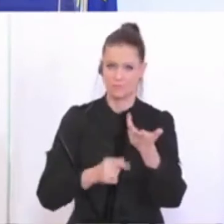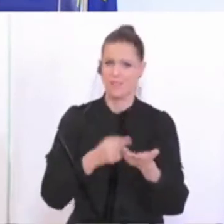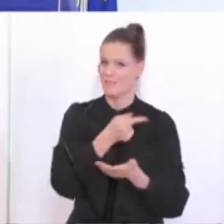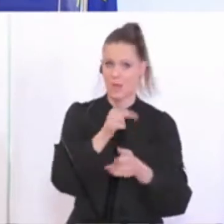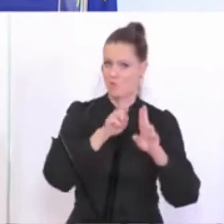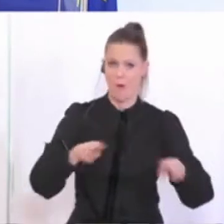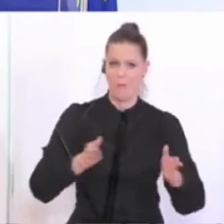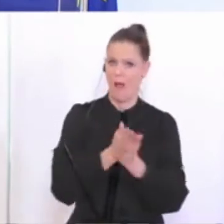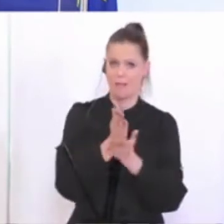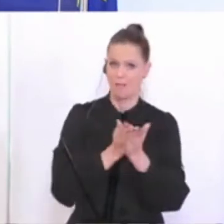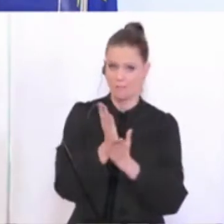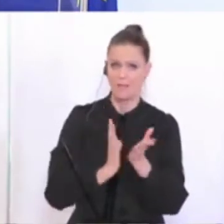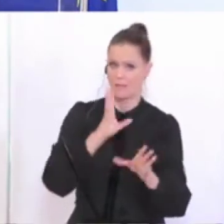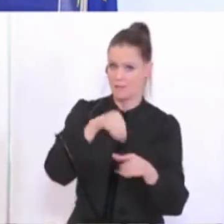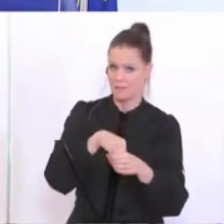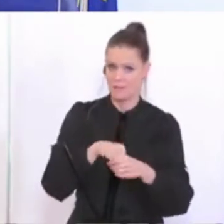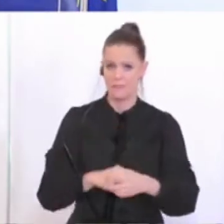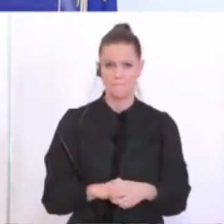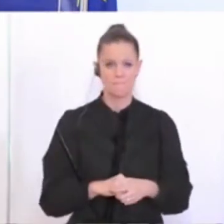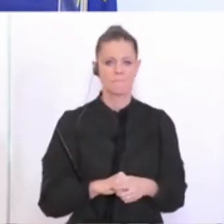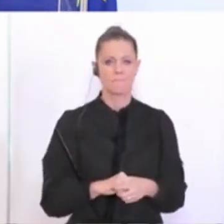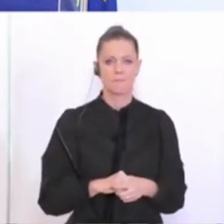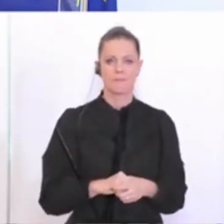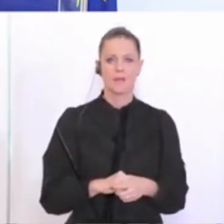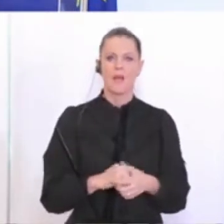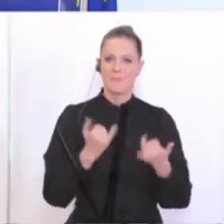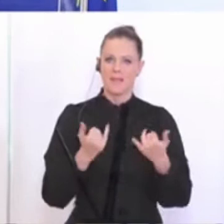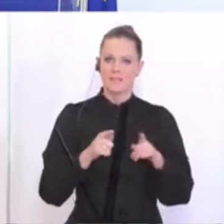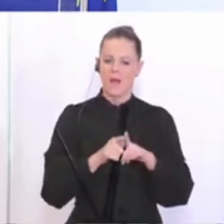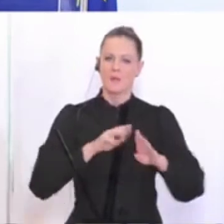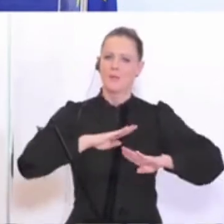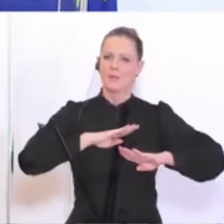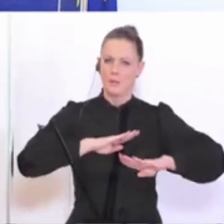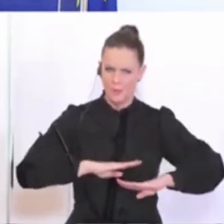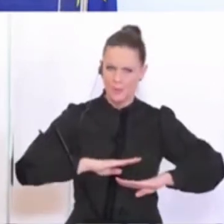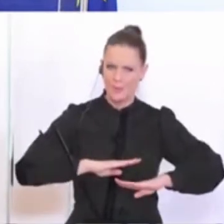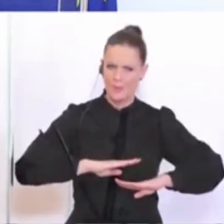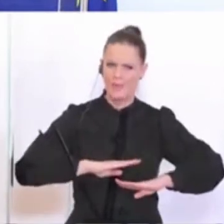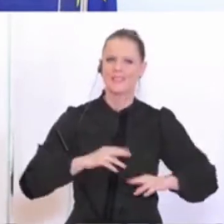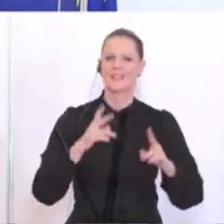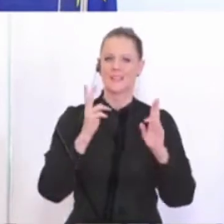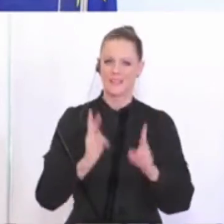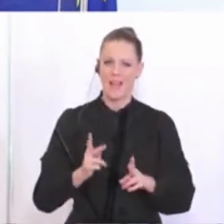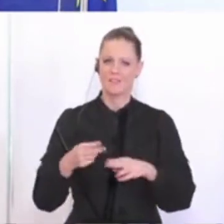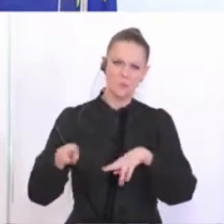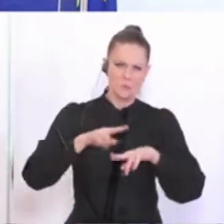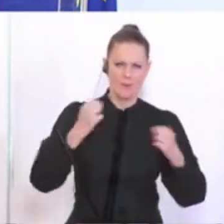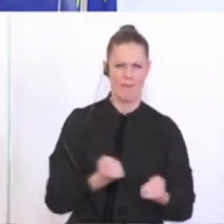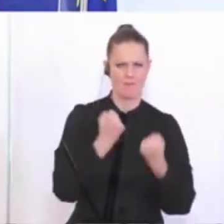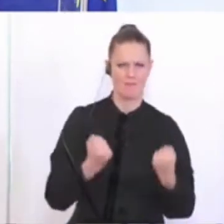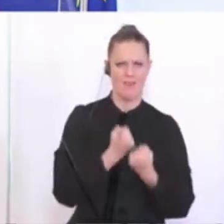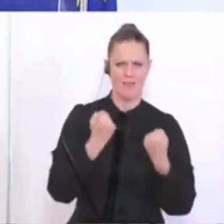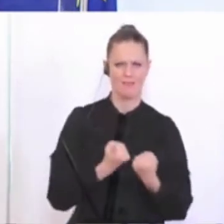jetzt ihren Dienst versehen haben. Genauso aber jetzt erleichtert sein werden, dass es wieder die Möglichkeit gibt zu trainieren, damit sie